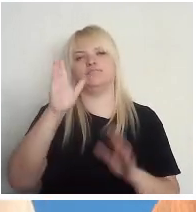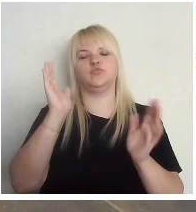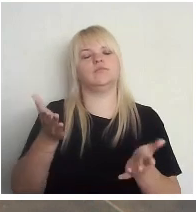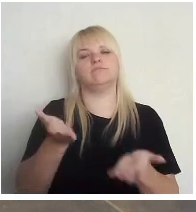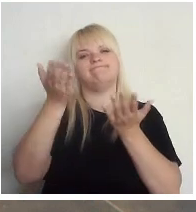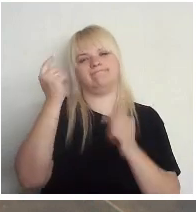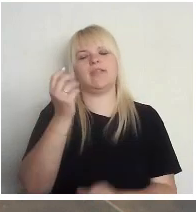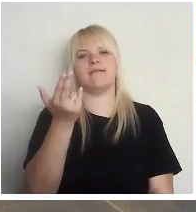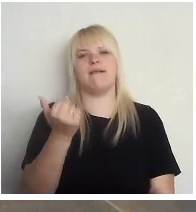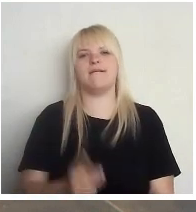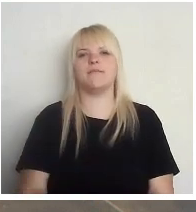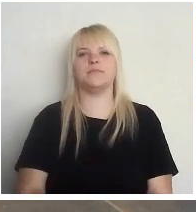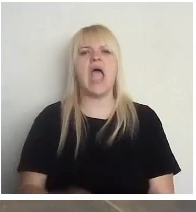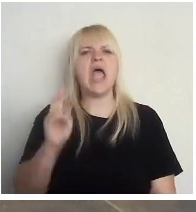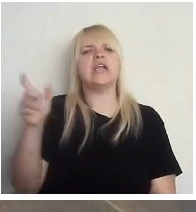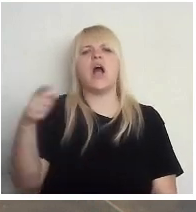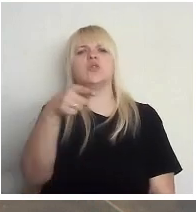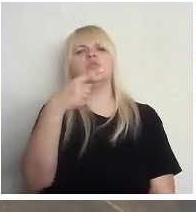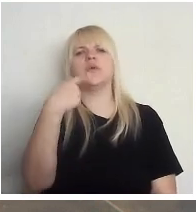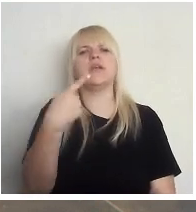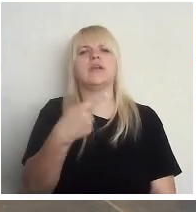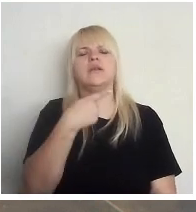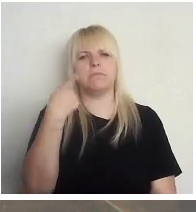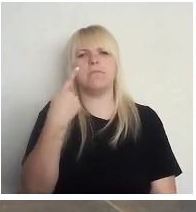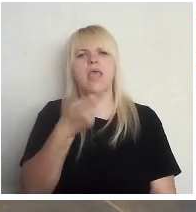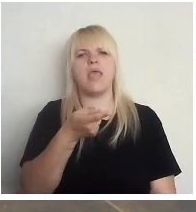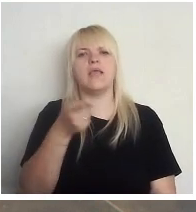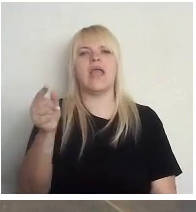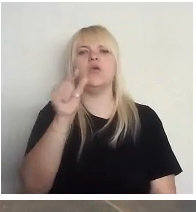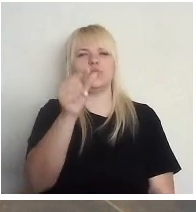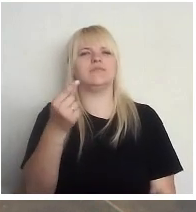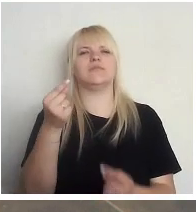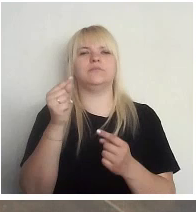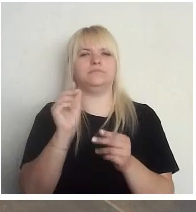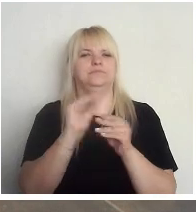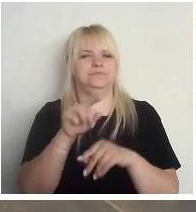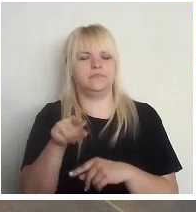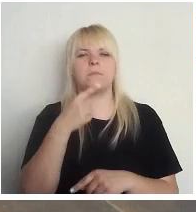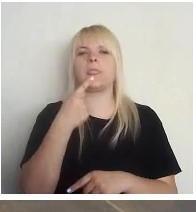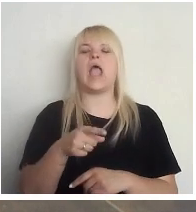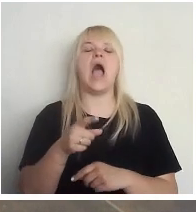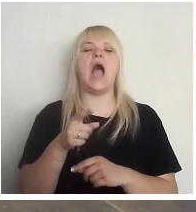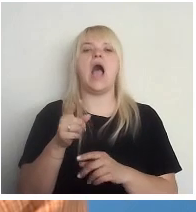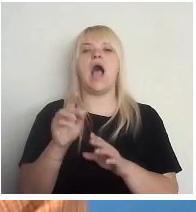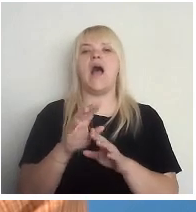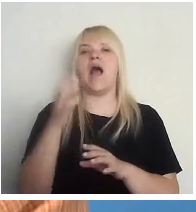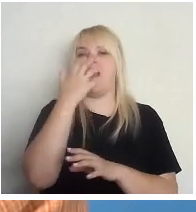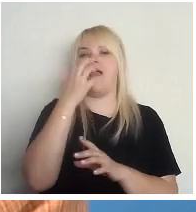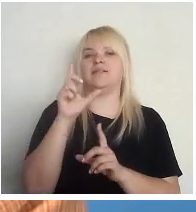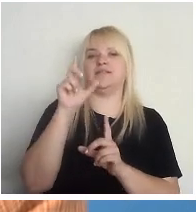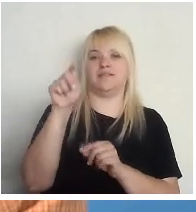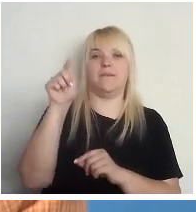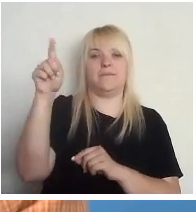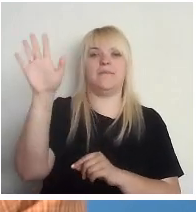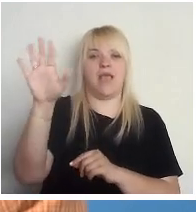Kārli, tu gribēji? Jā, neliela remarka. ārpus valsts ir ļoti